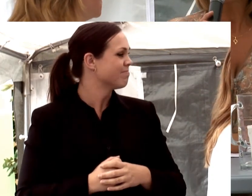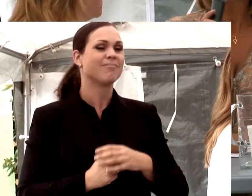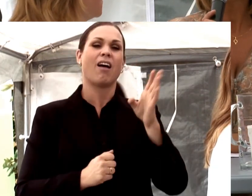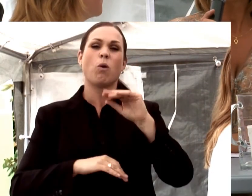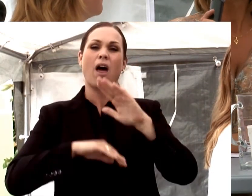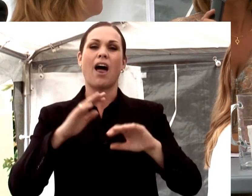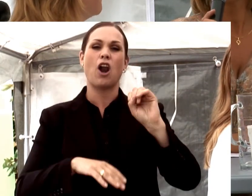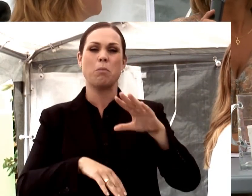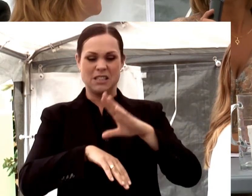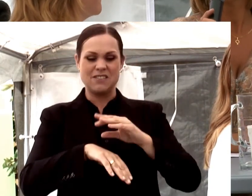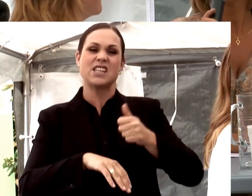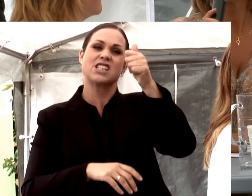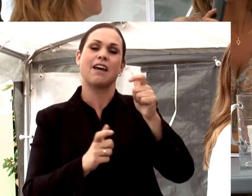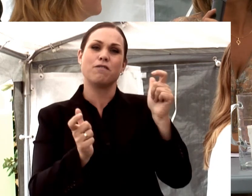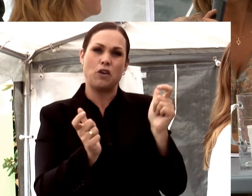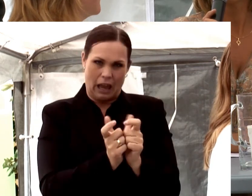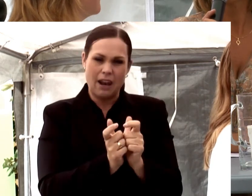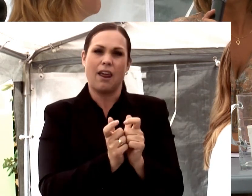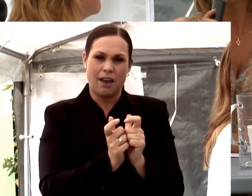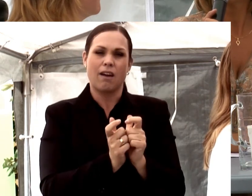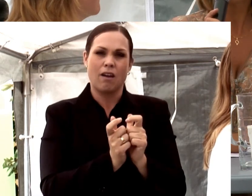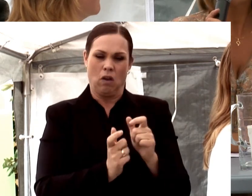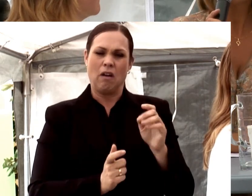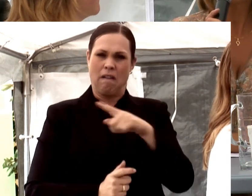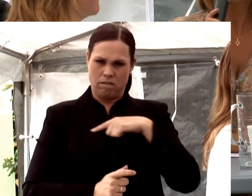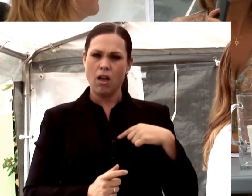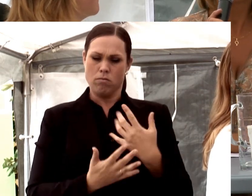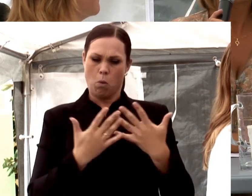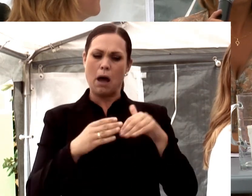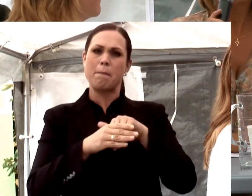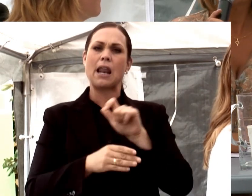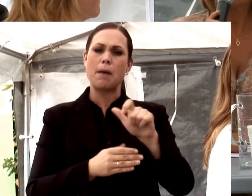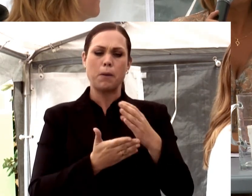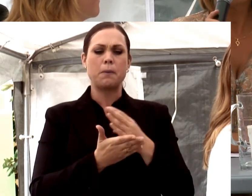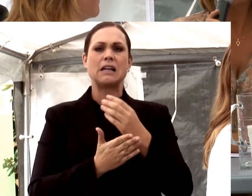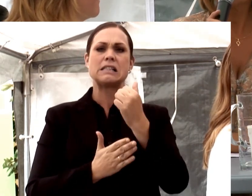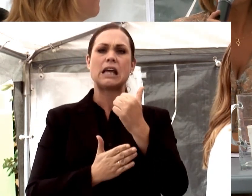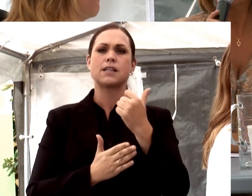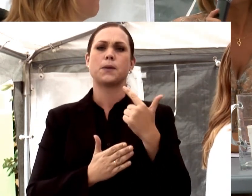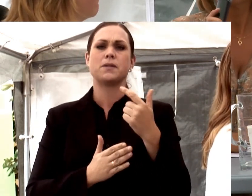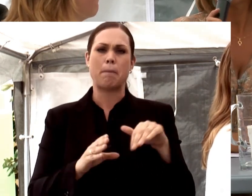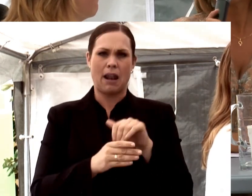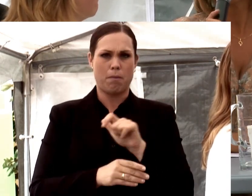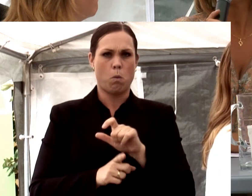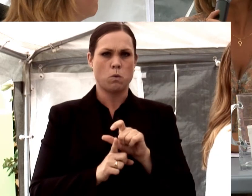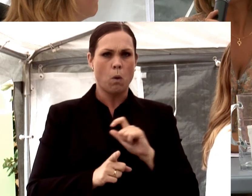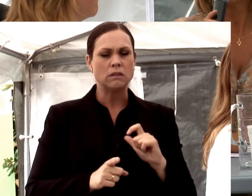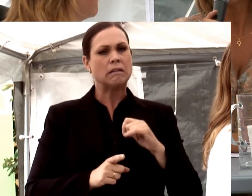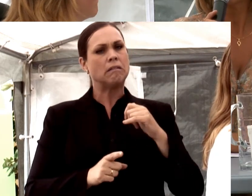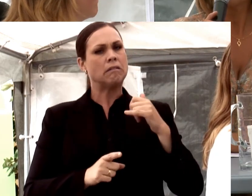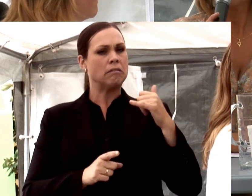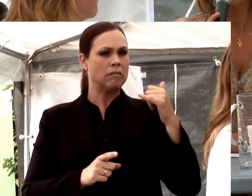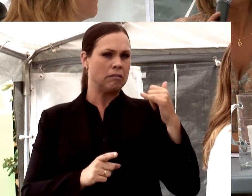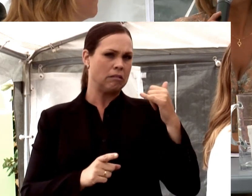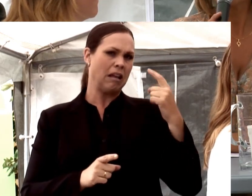när det handlar om Svensk Chefsförening så har vi ganska många medlemmar. har ungefär 6 000 medlemmar. Det är en tiondel av